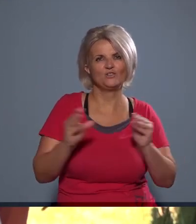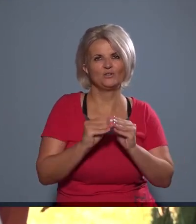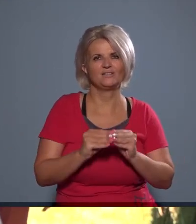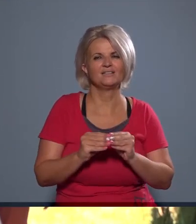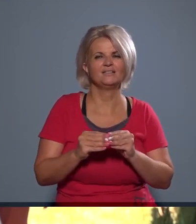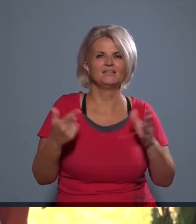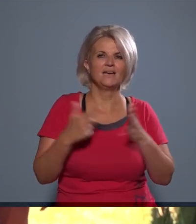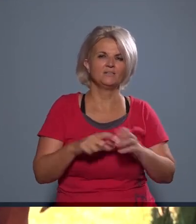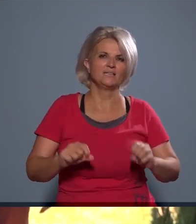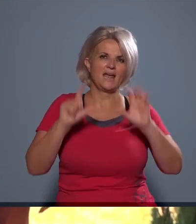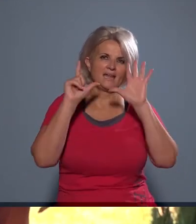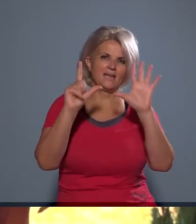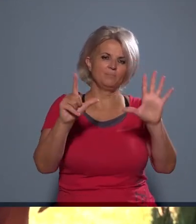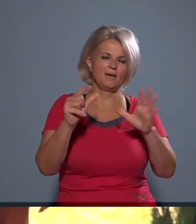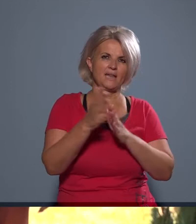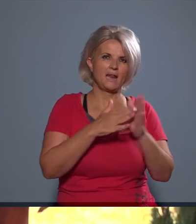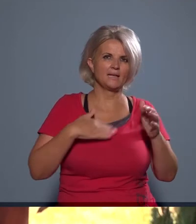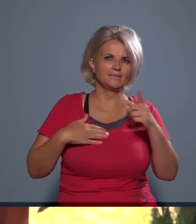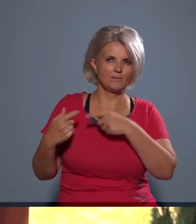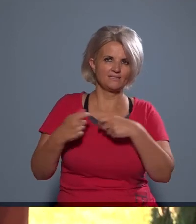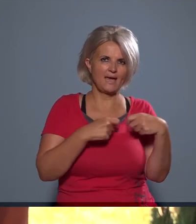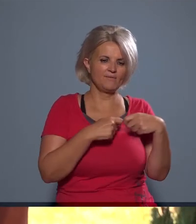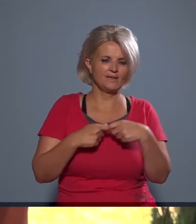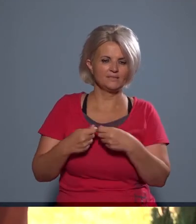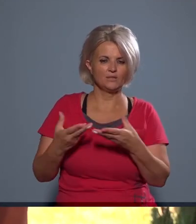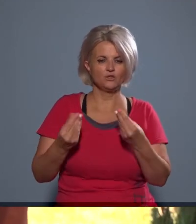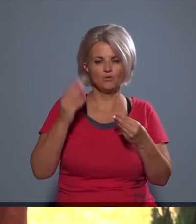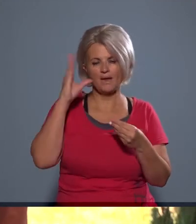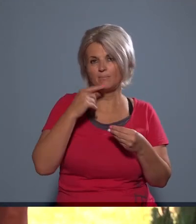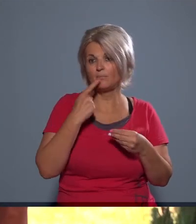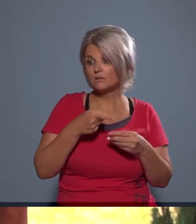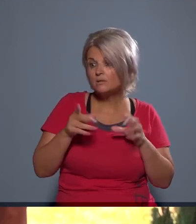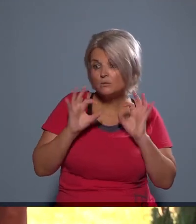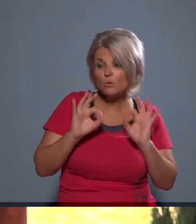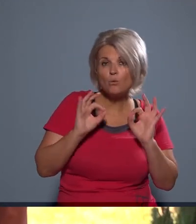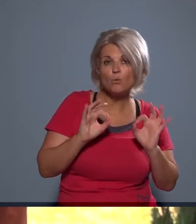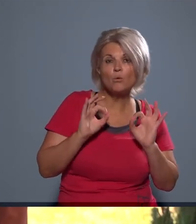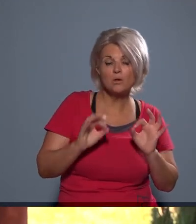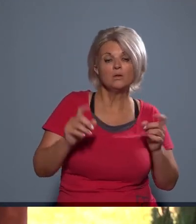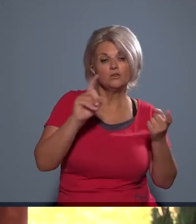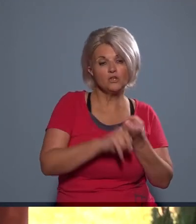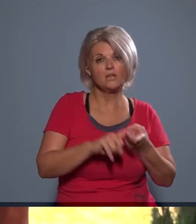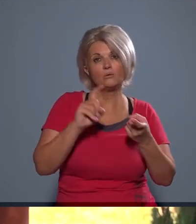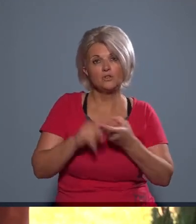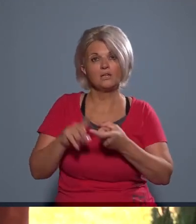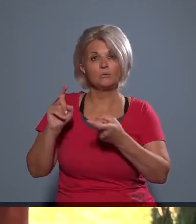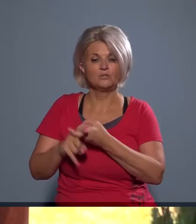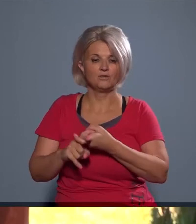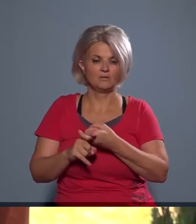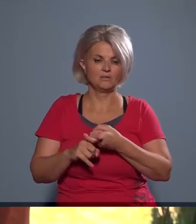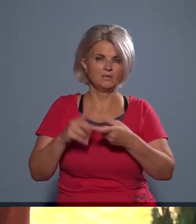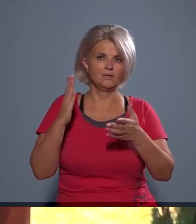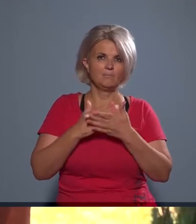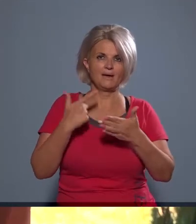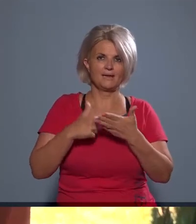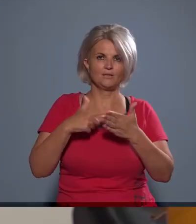így egybe. És 2017-ben, amikor ezt így elkezdtem szervezni, nagyon sokan azt mondták, hogy ez egy nagyon jó ötlet, és csatlakoztak is,